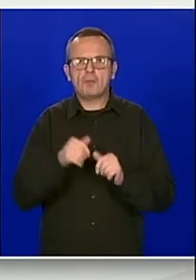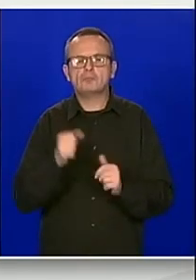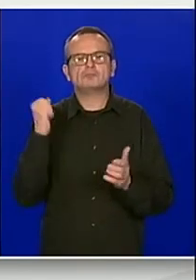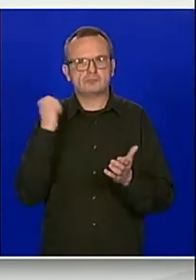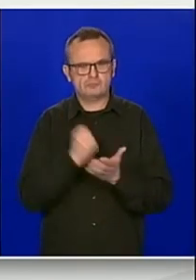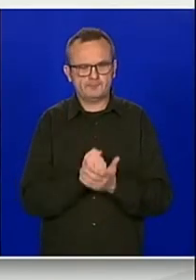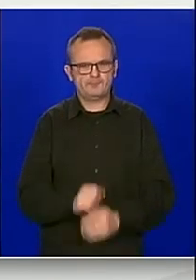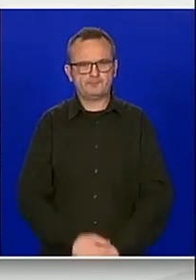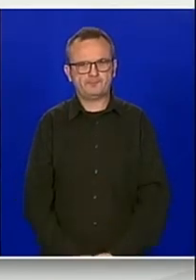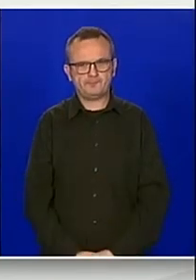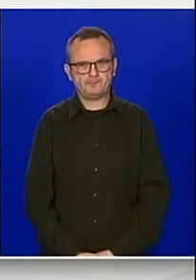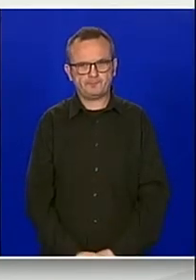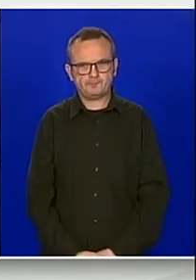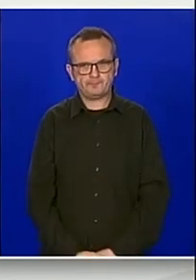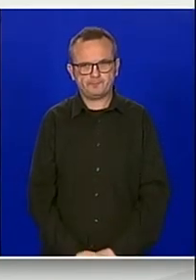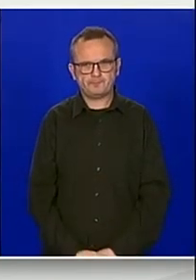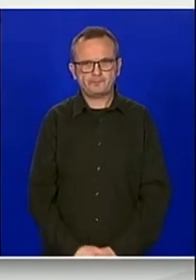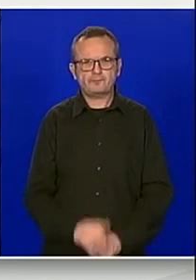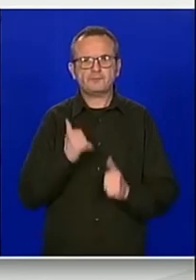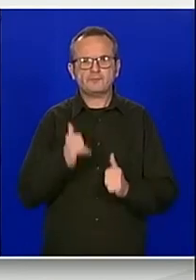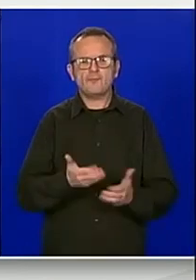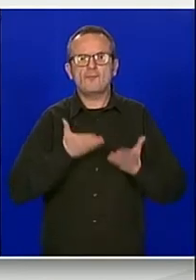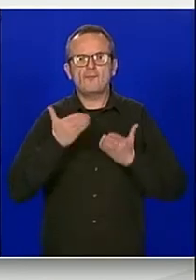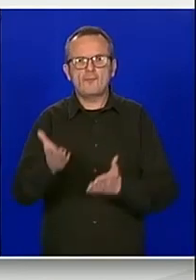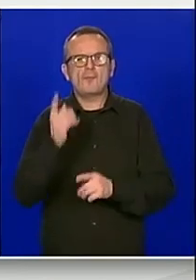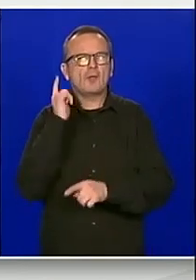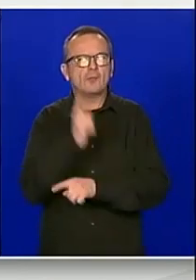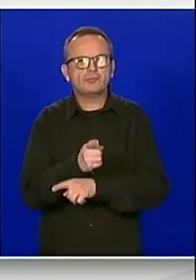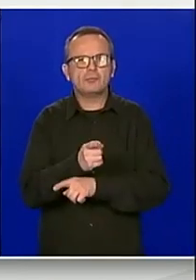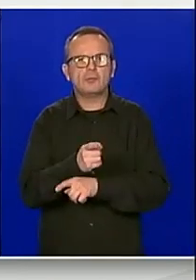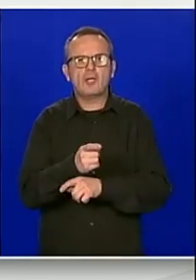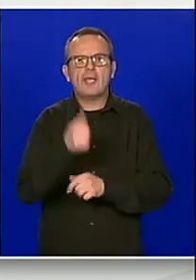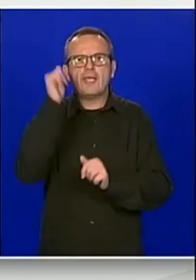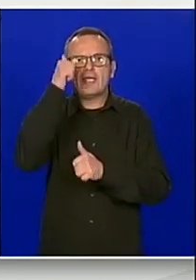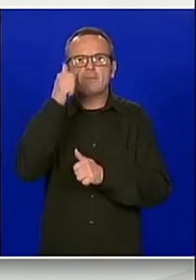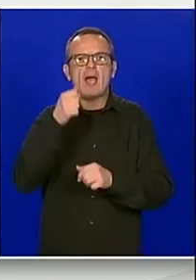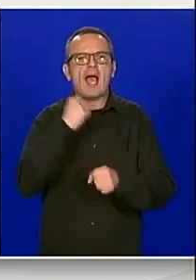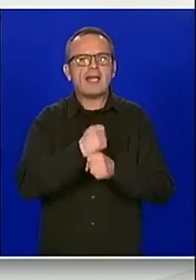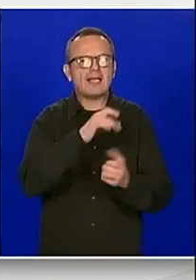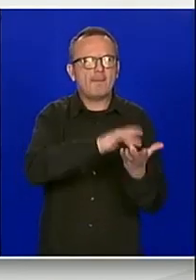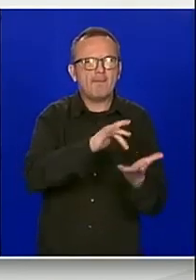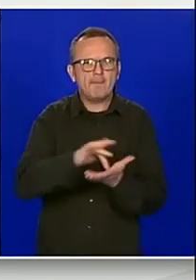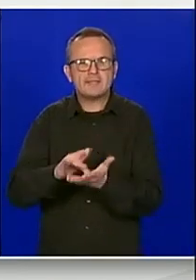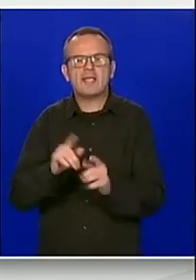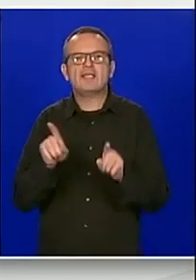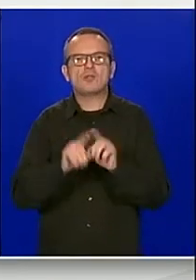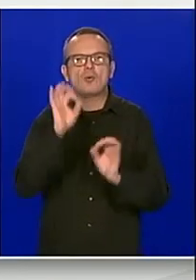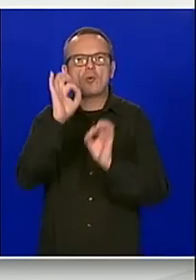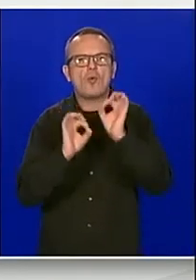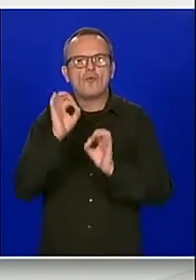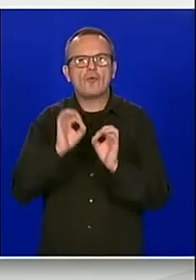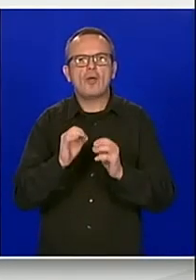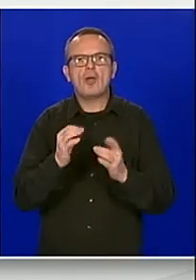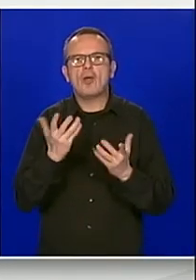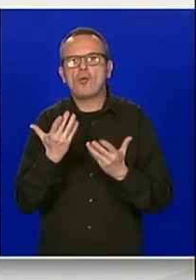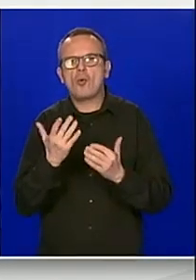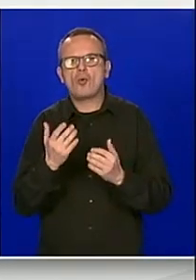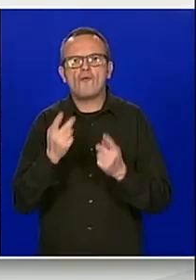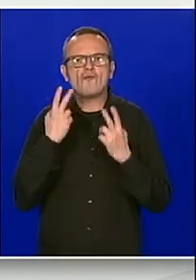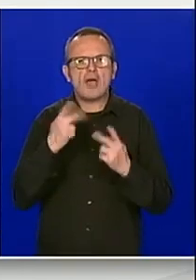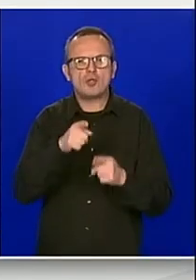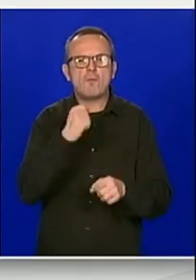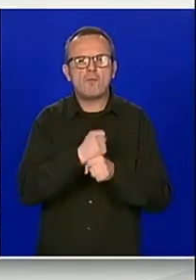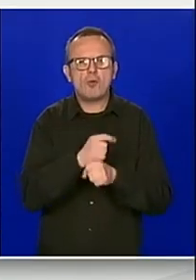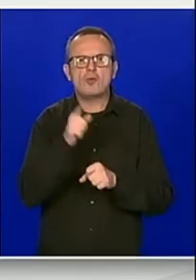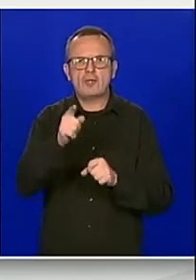prihvatili. Slijedi prijedlog uredbe o izmjene uredbe o nazivima radnih mjesta i koeficijentima složenosti poslova u